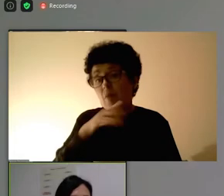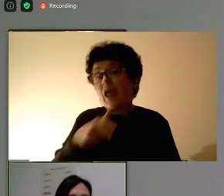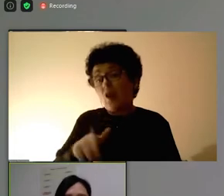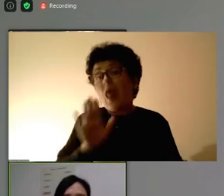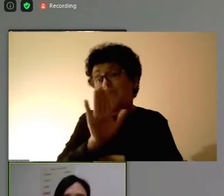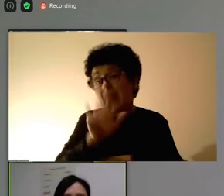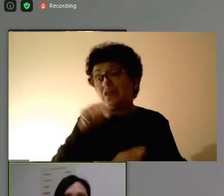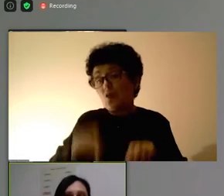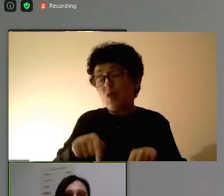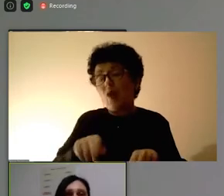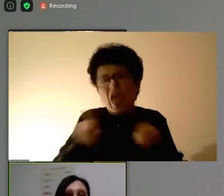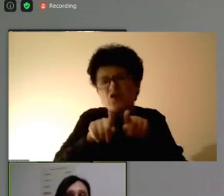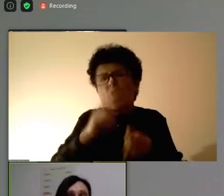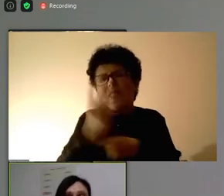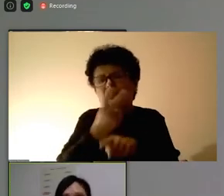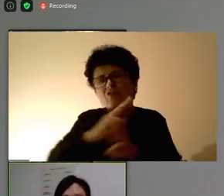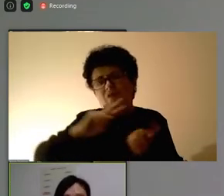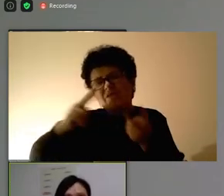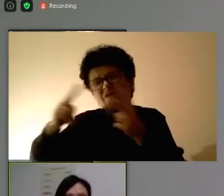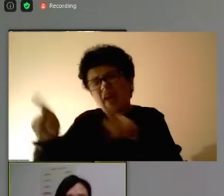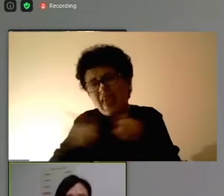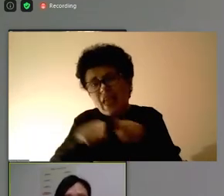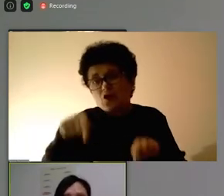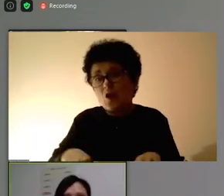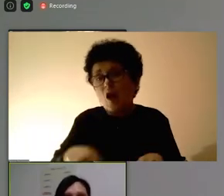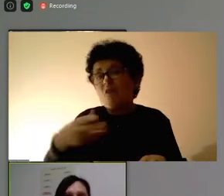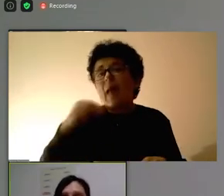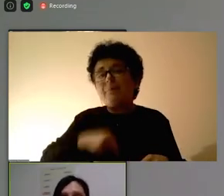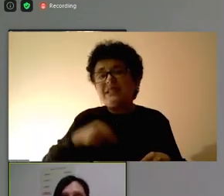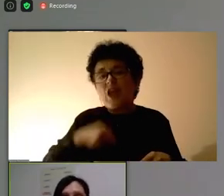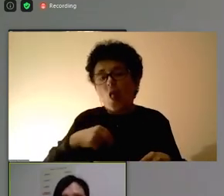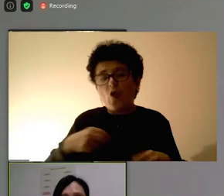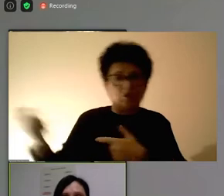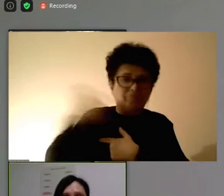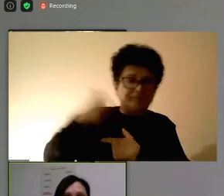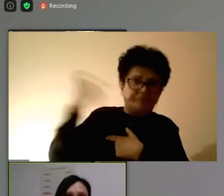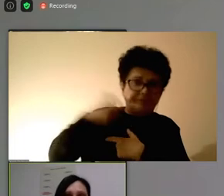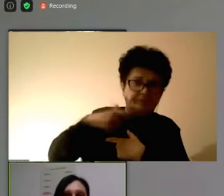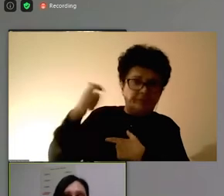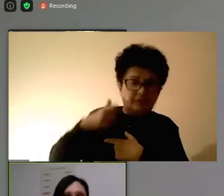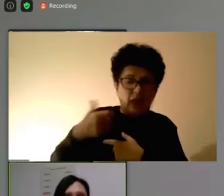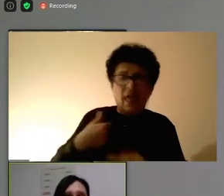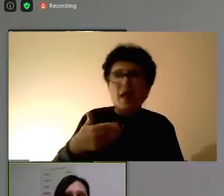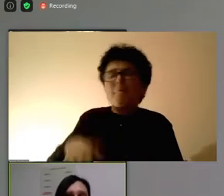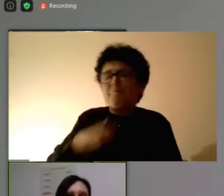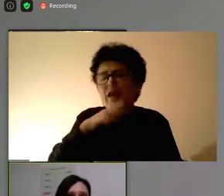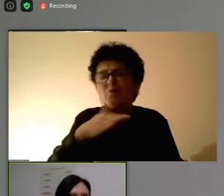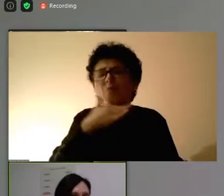и во сите други общества. Тоа е предсет психологишкото населство, за кој што не имаме голема толеранција, како се